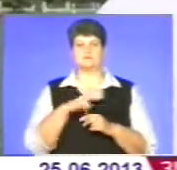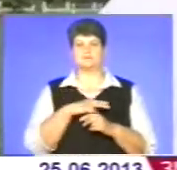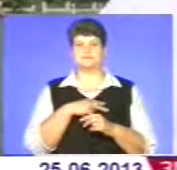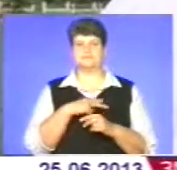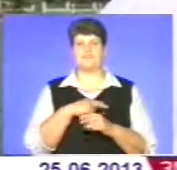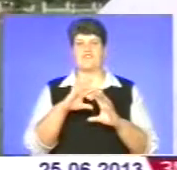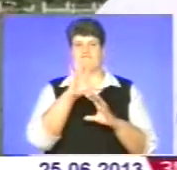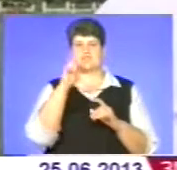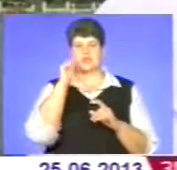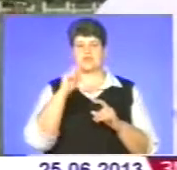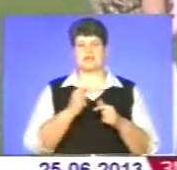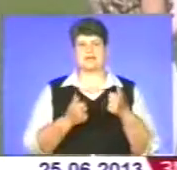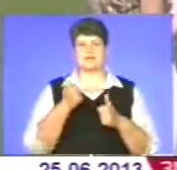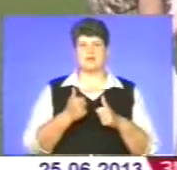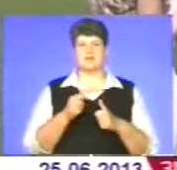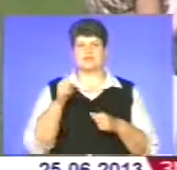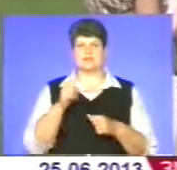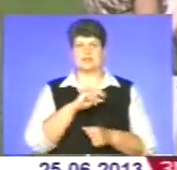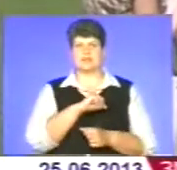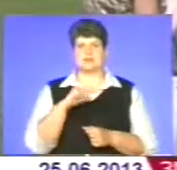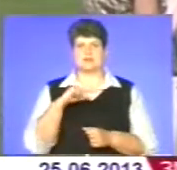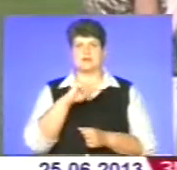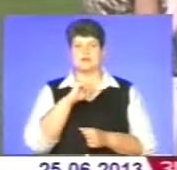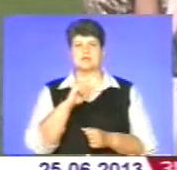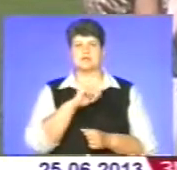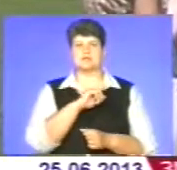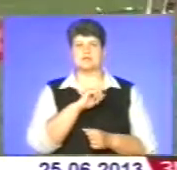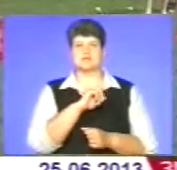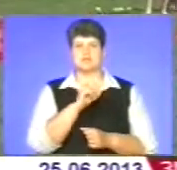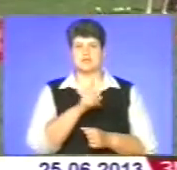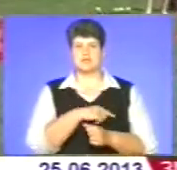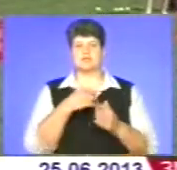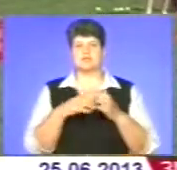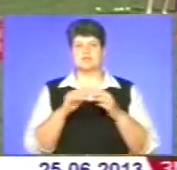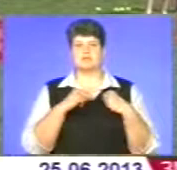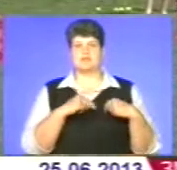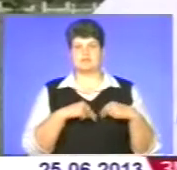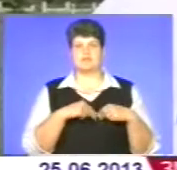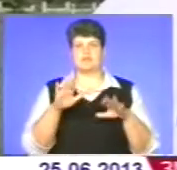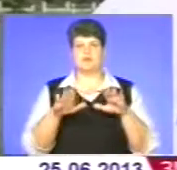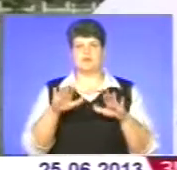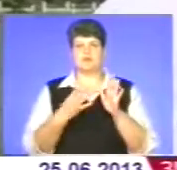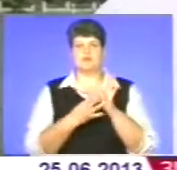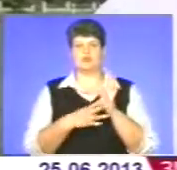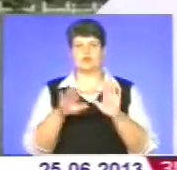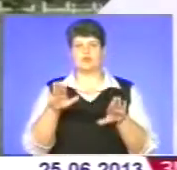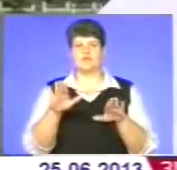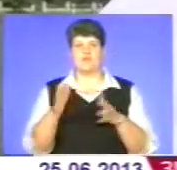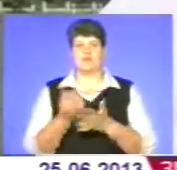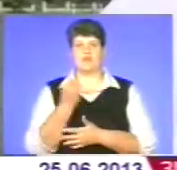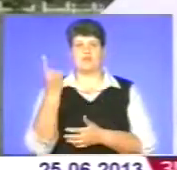Він ще раз підтвердив титул найсильнішого газовика в області серед працівників вагою понад 90 кілограмів. Виграв перше місце,